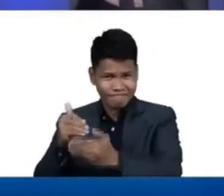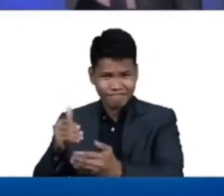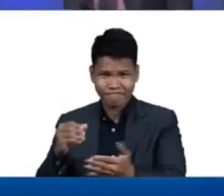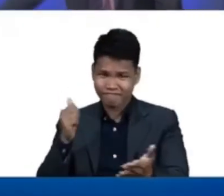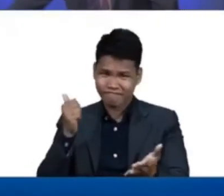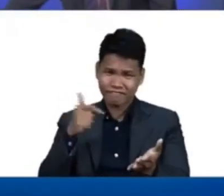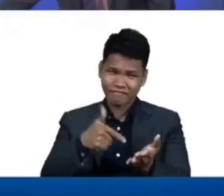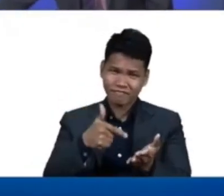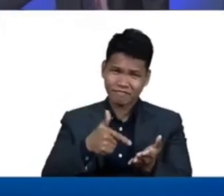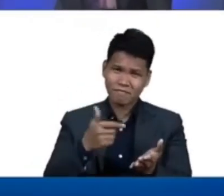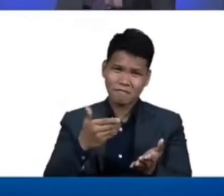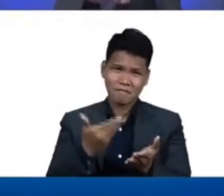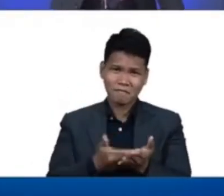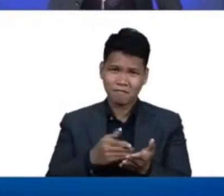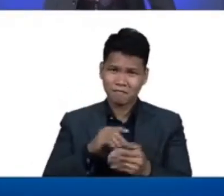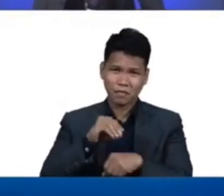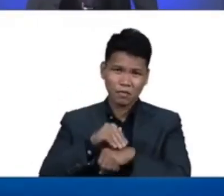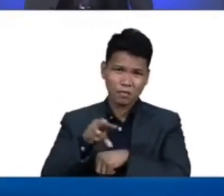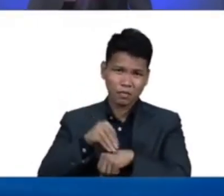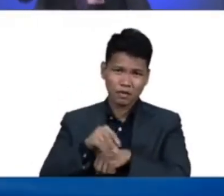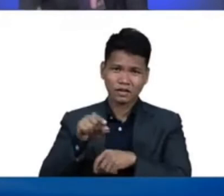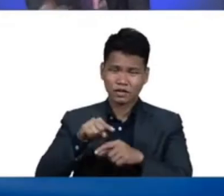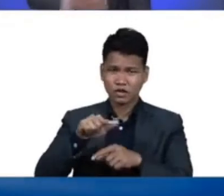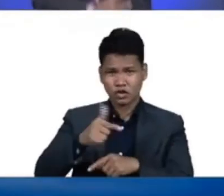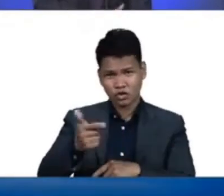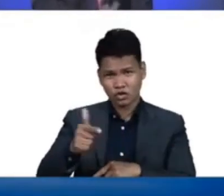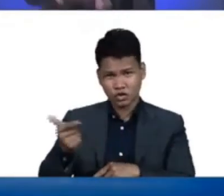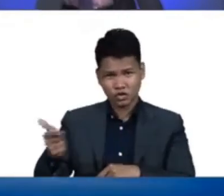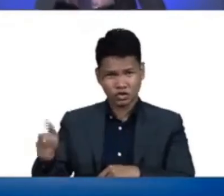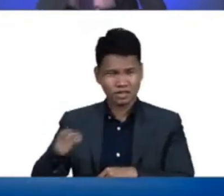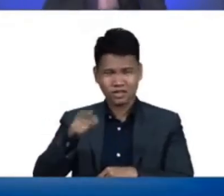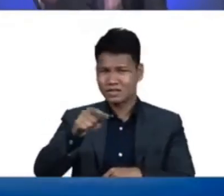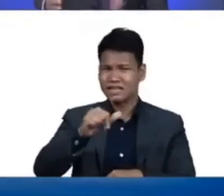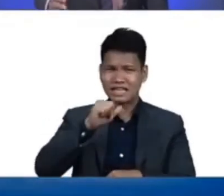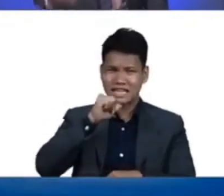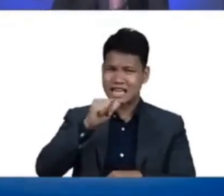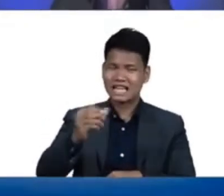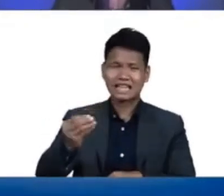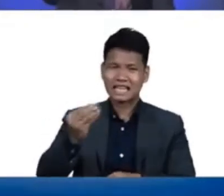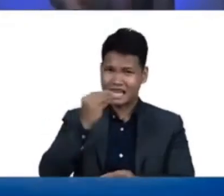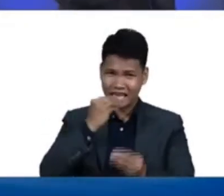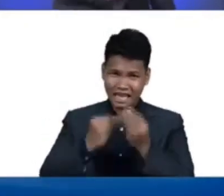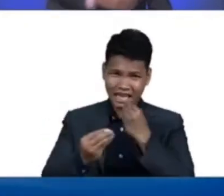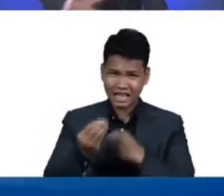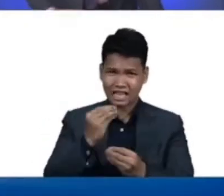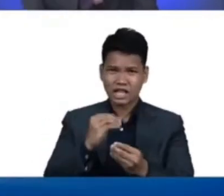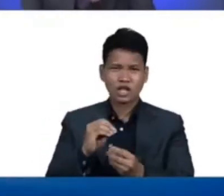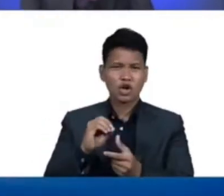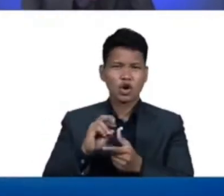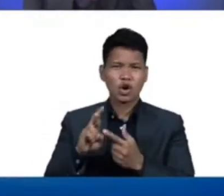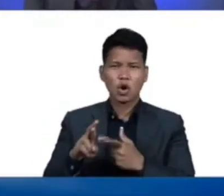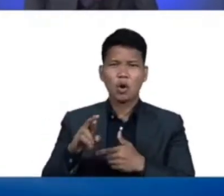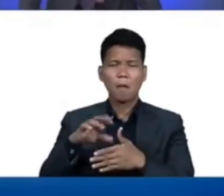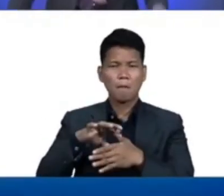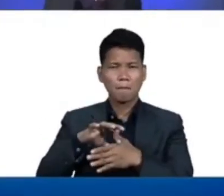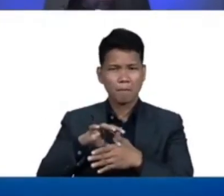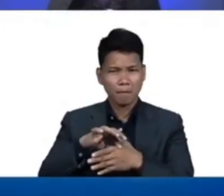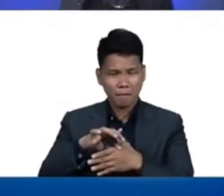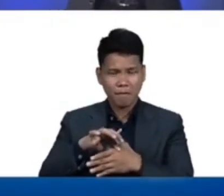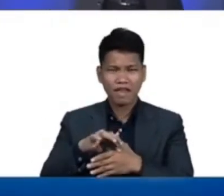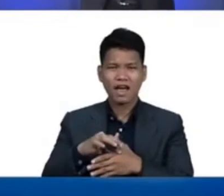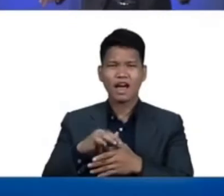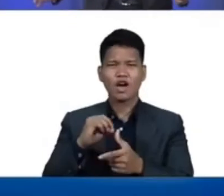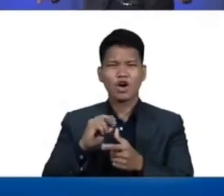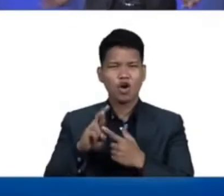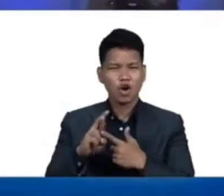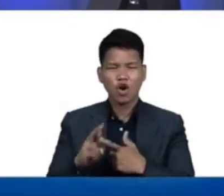your dwellings that ye eat neither fat or blood dahil alam